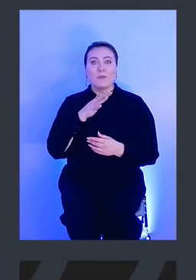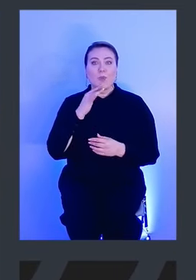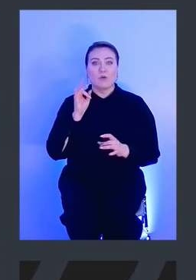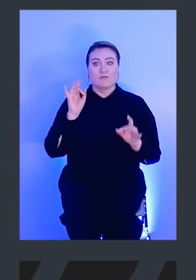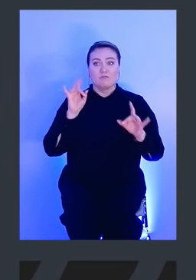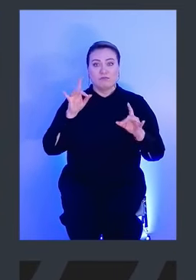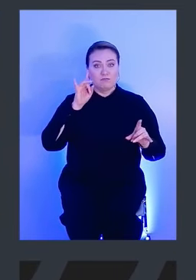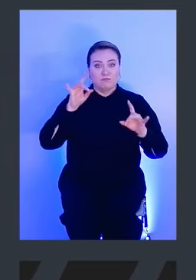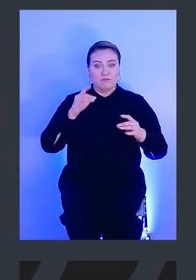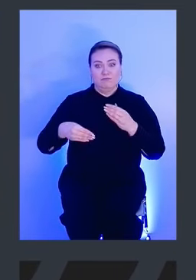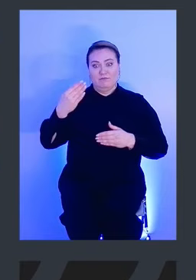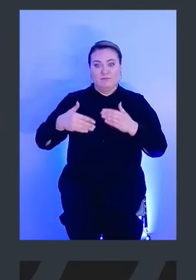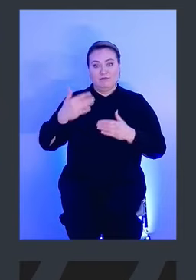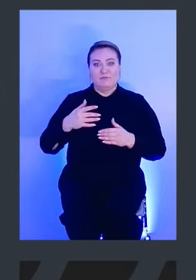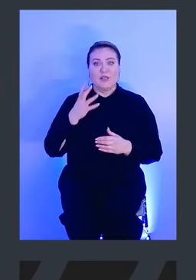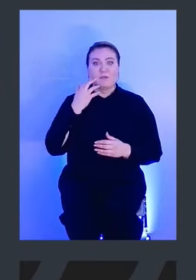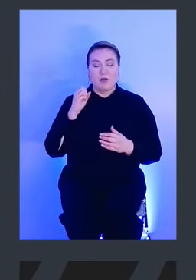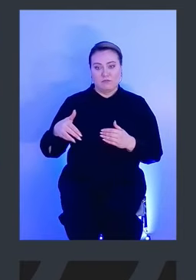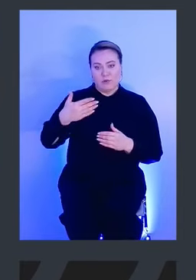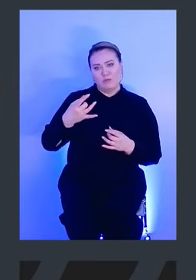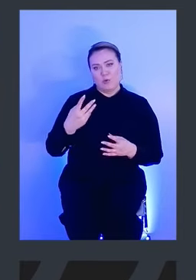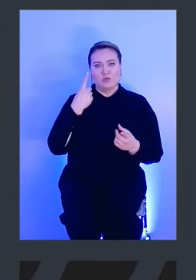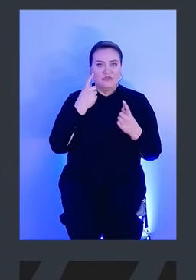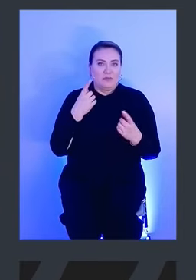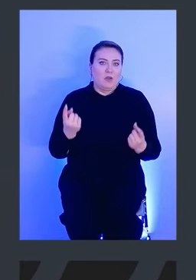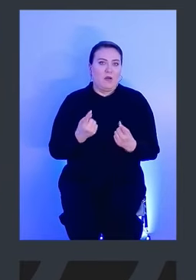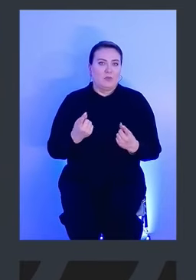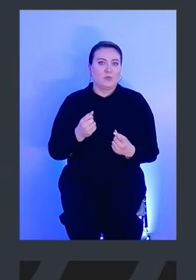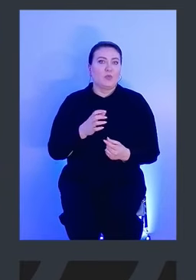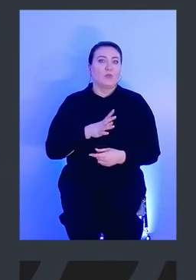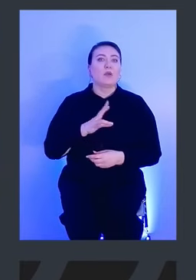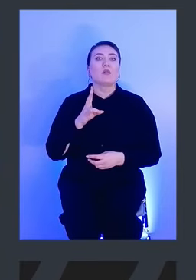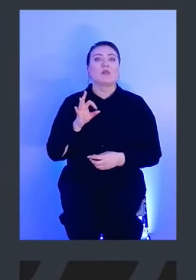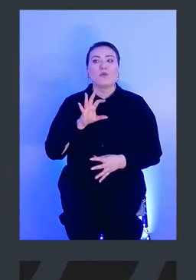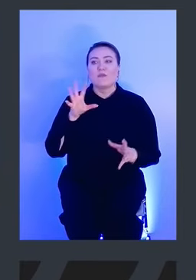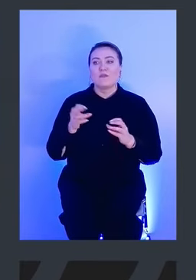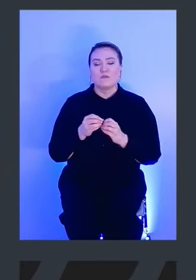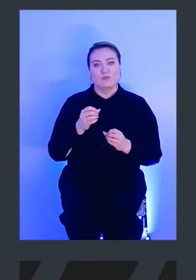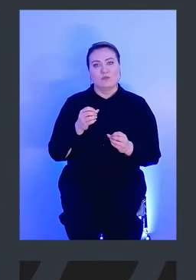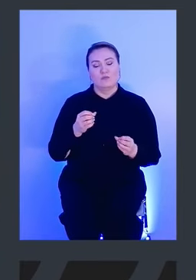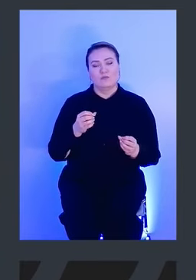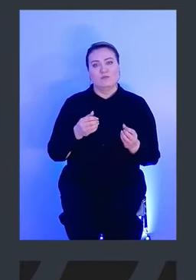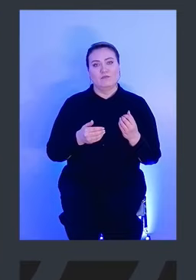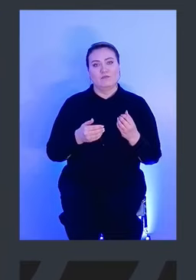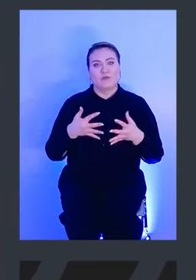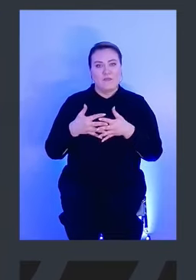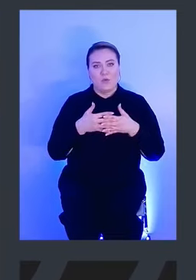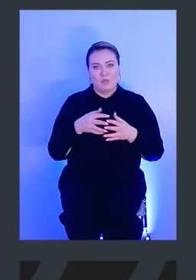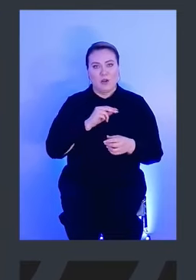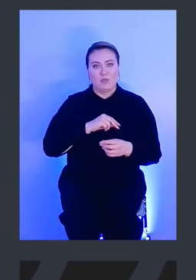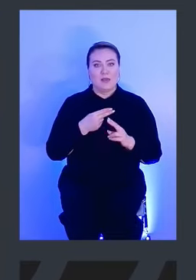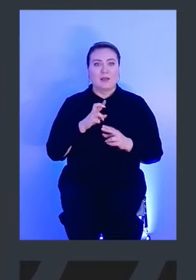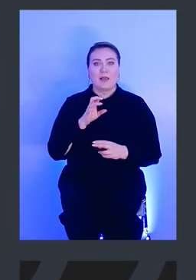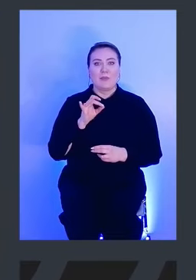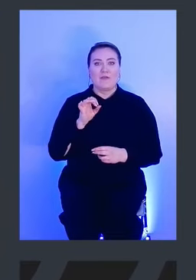которые падают с macOS, они могут быть вполне себе просто информативными, но все работает вкупе. То есть это behavioral analysis,